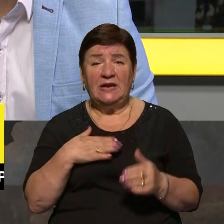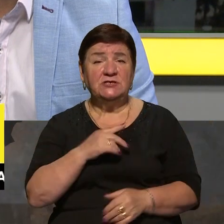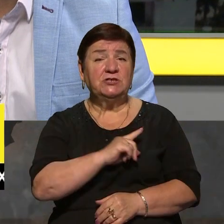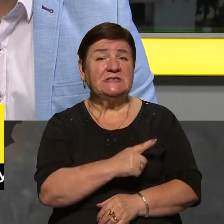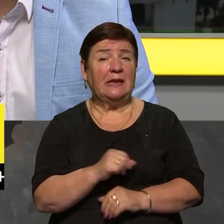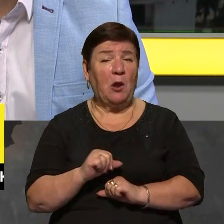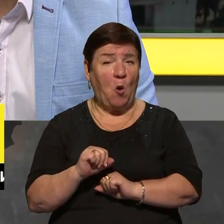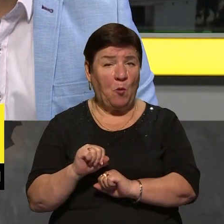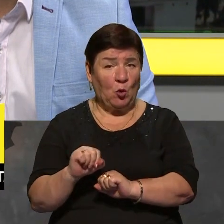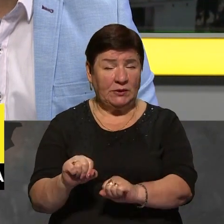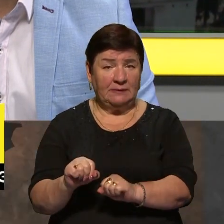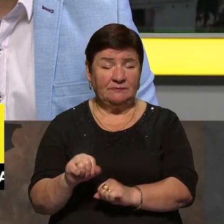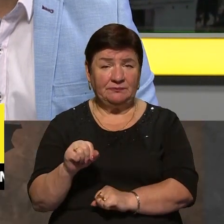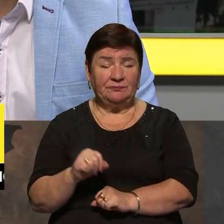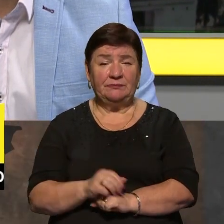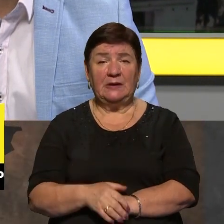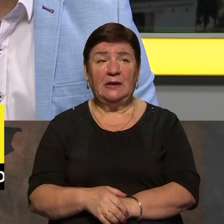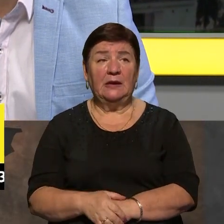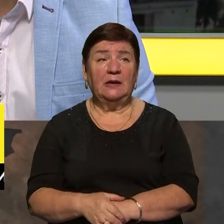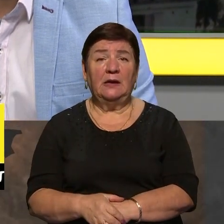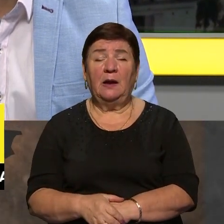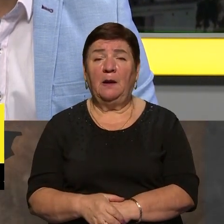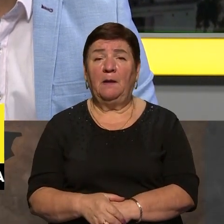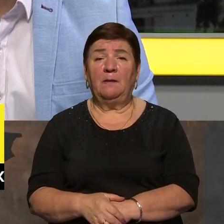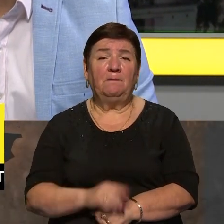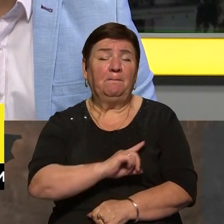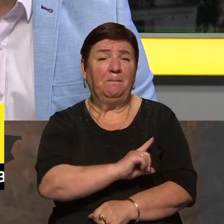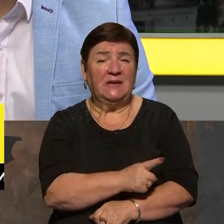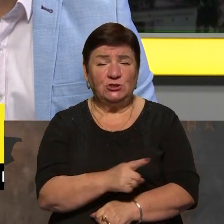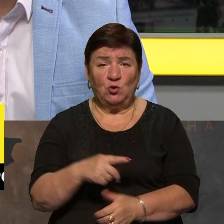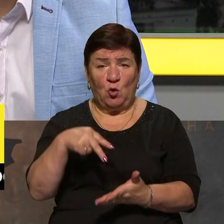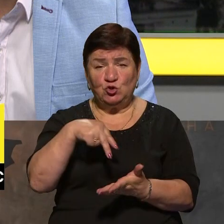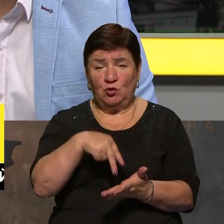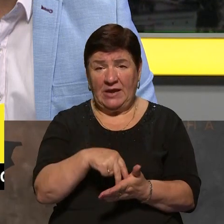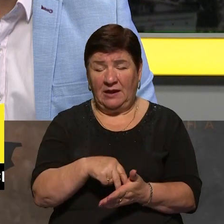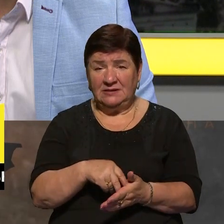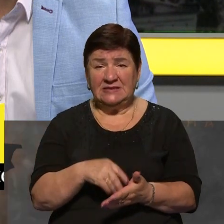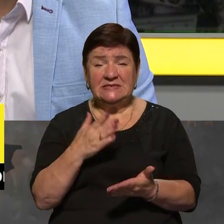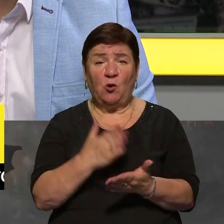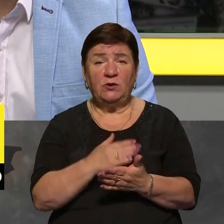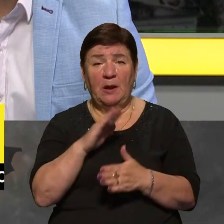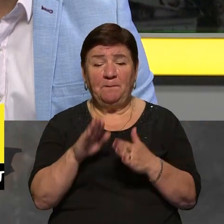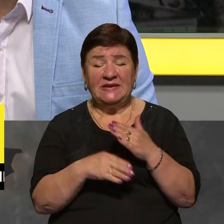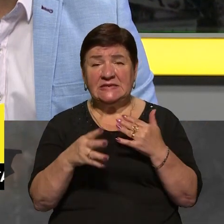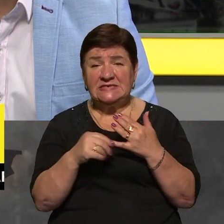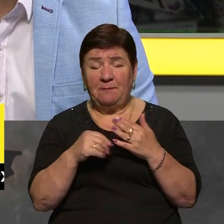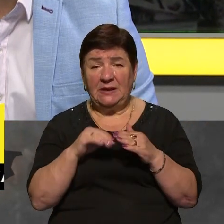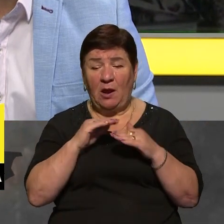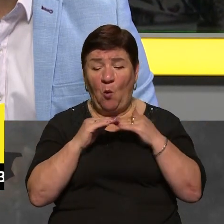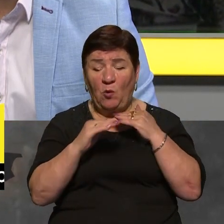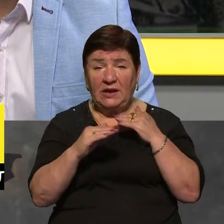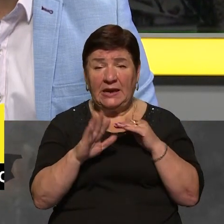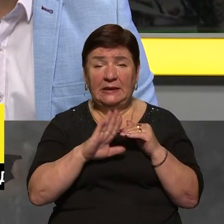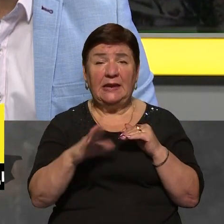оборони там міцно стоять, окупались, знаходяться в підземних укриттях і не